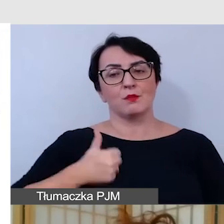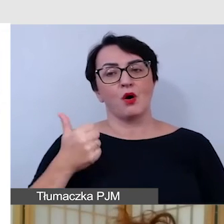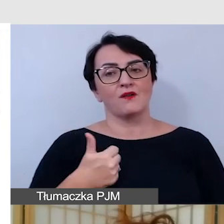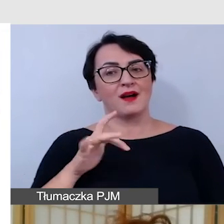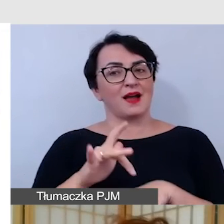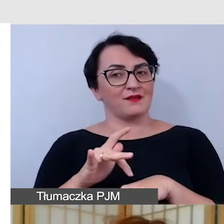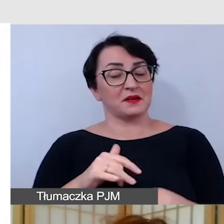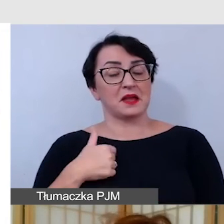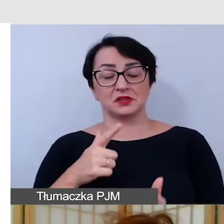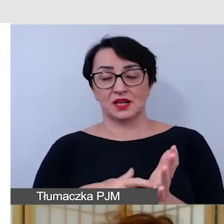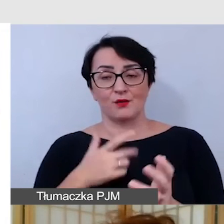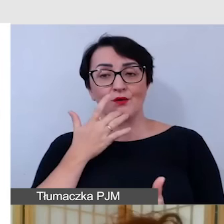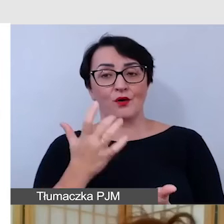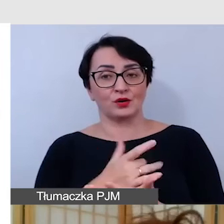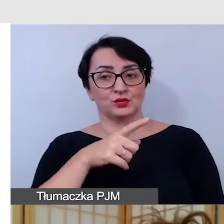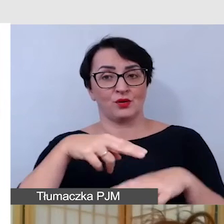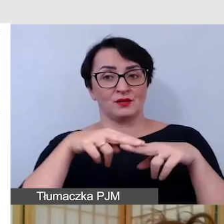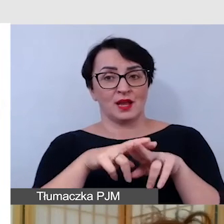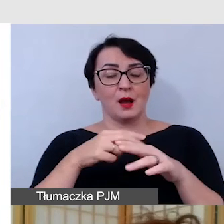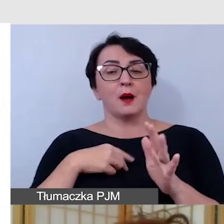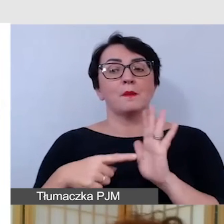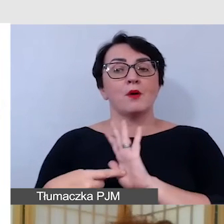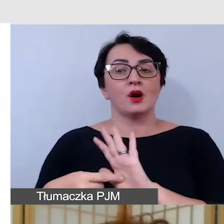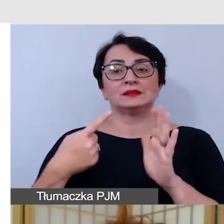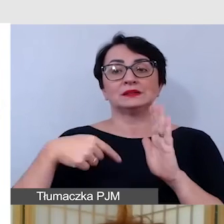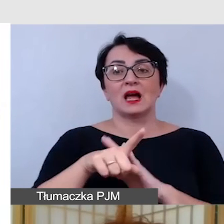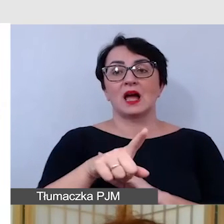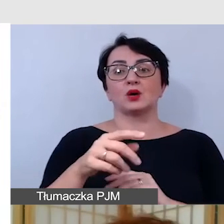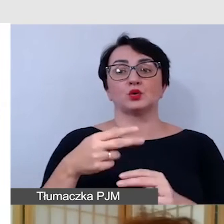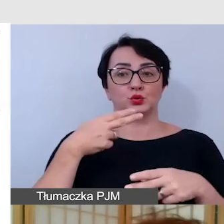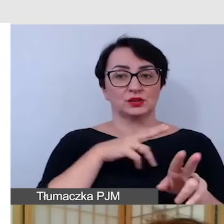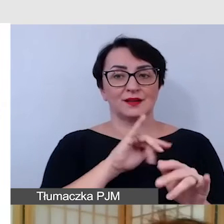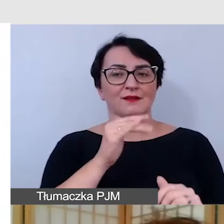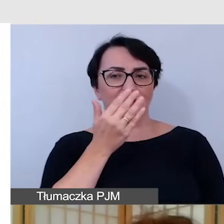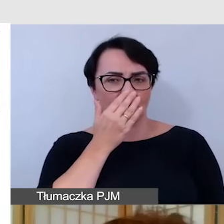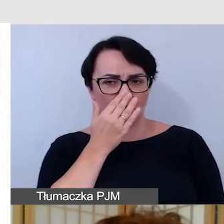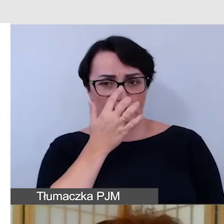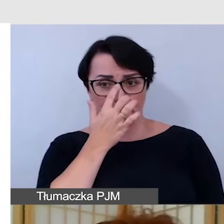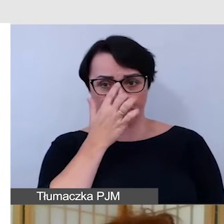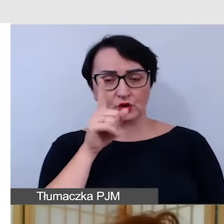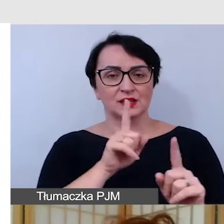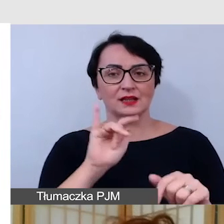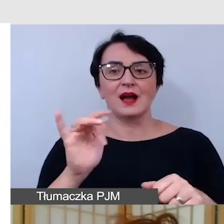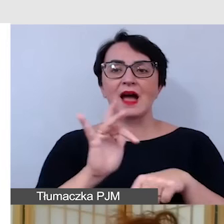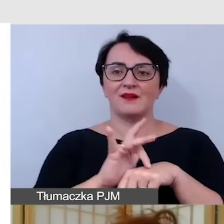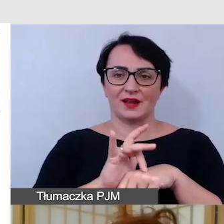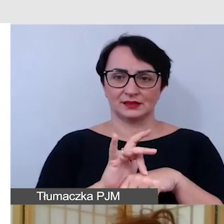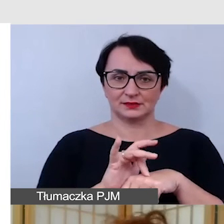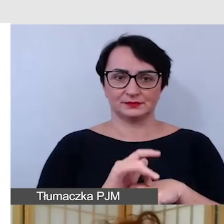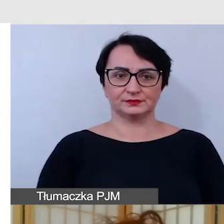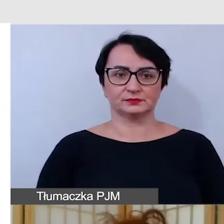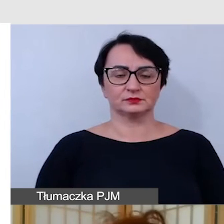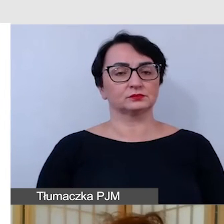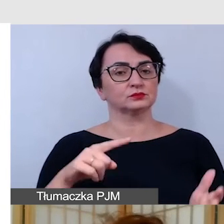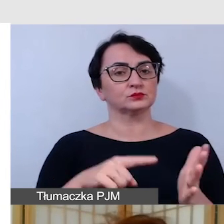niejednokrotnie korzystam z takich narzędzi że pokazuję uczestnikom jak to wygląda czyli jaki jest rezultat tego